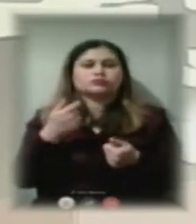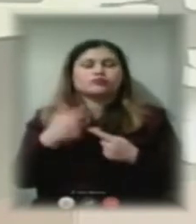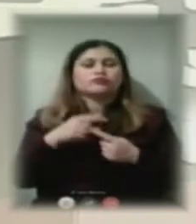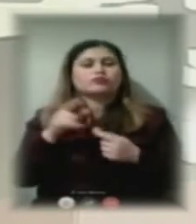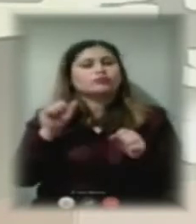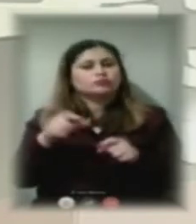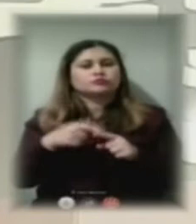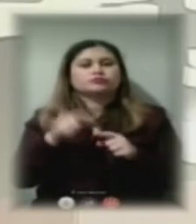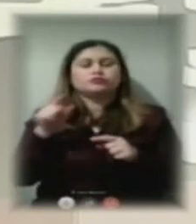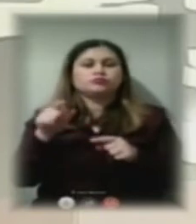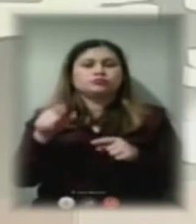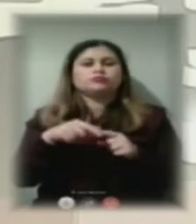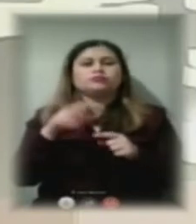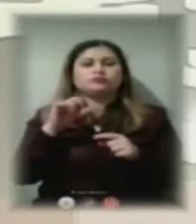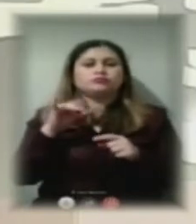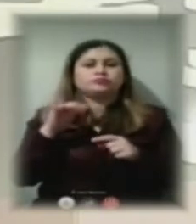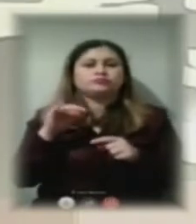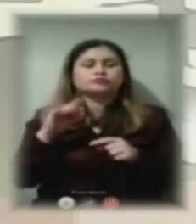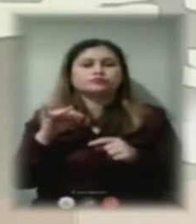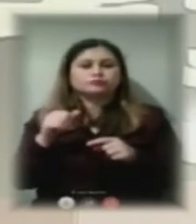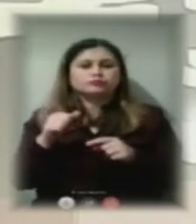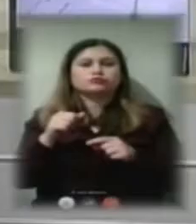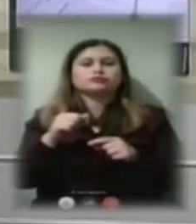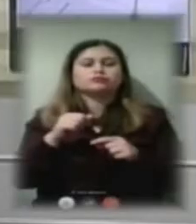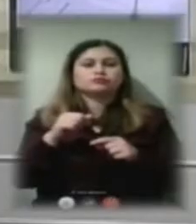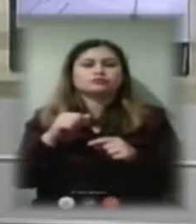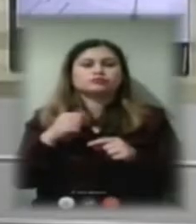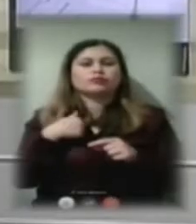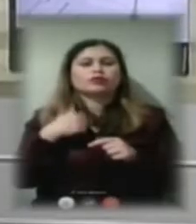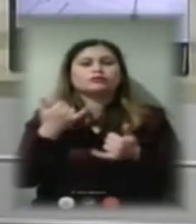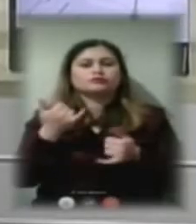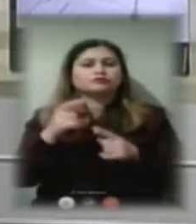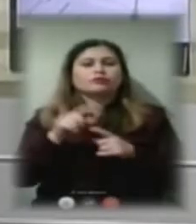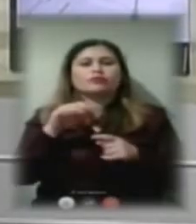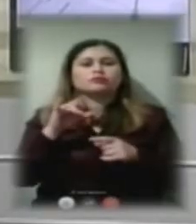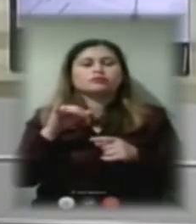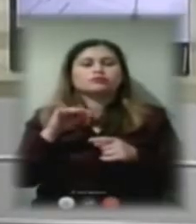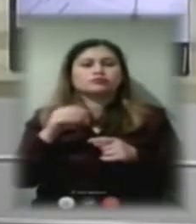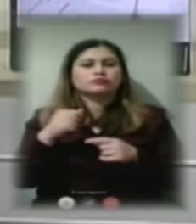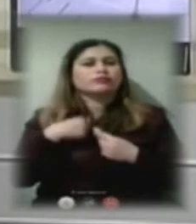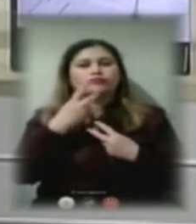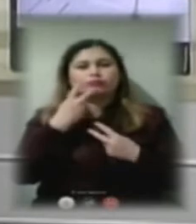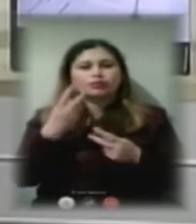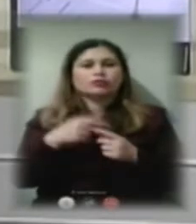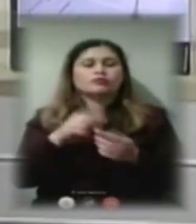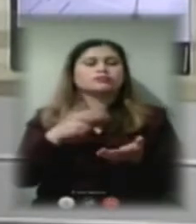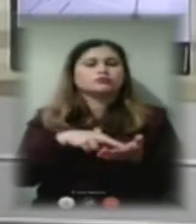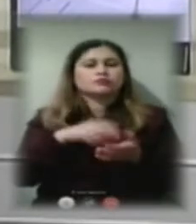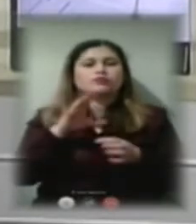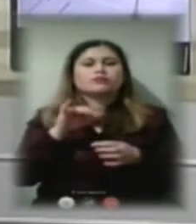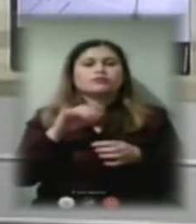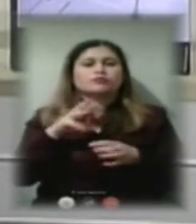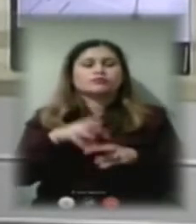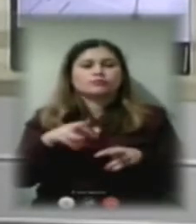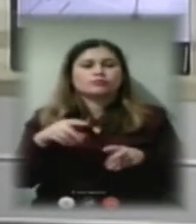альтернатива, це буде реальний вихід. Ну, я зараз такої альтернативи не бачу. Є постанова Кабінету міністрів, але ж вона